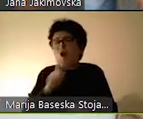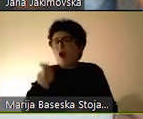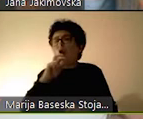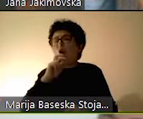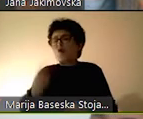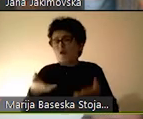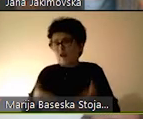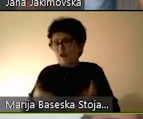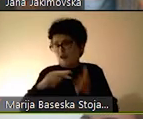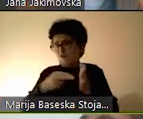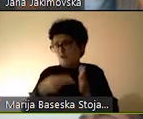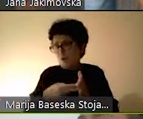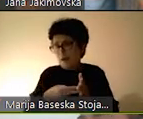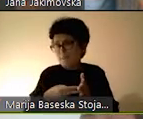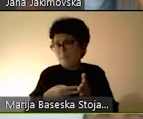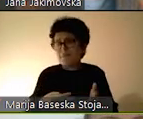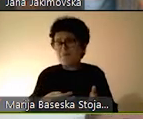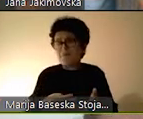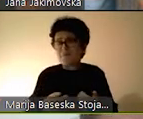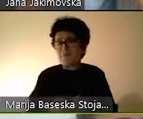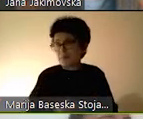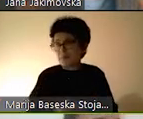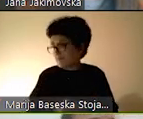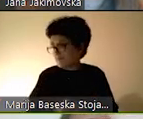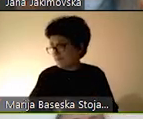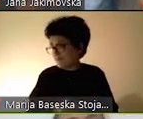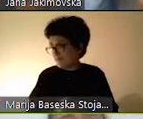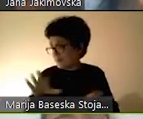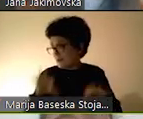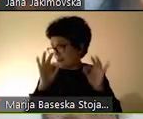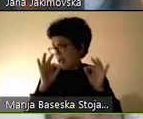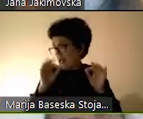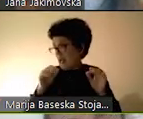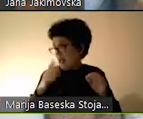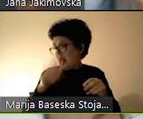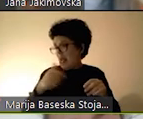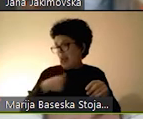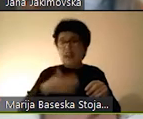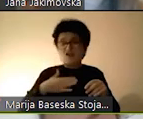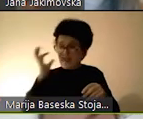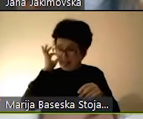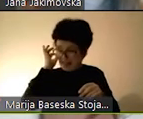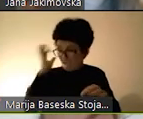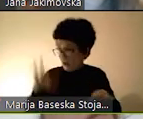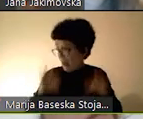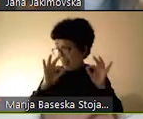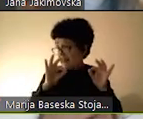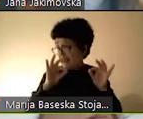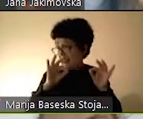на ваков проблем. И всушност, нашата младија окрабрена девојка кажува за тоа